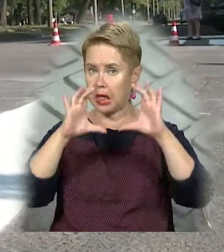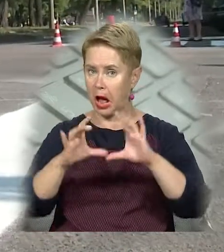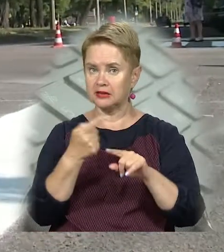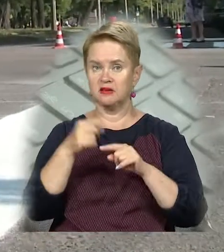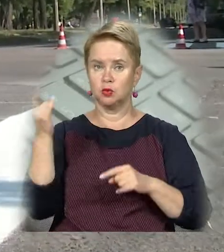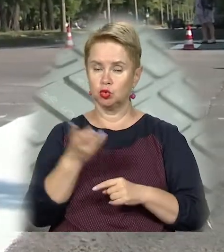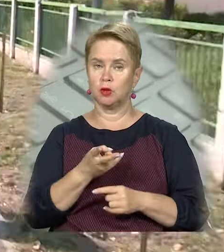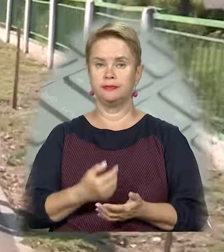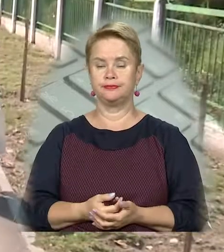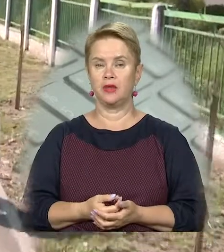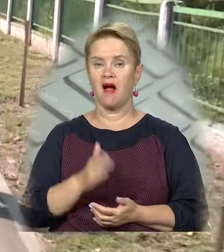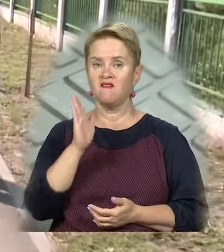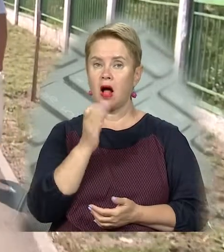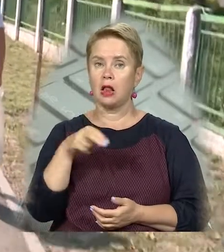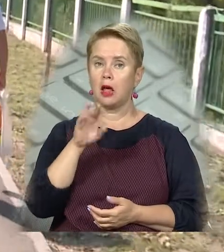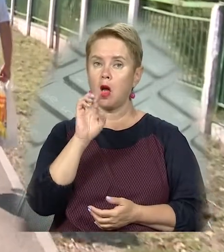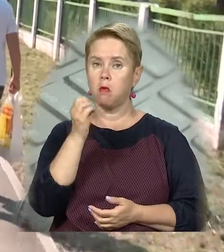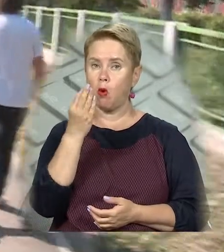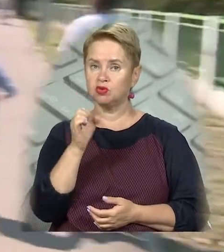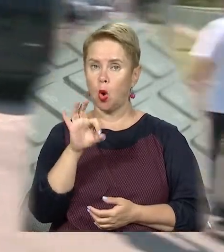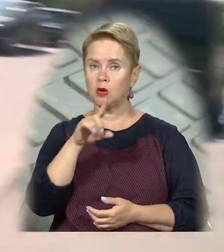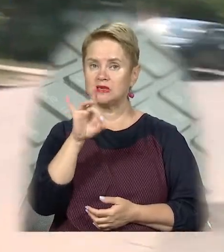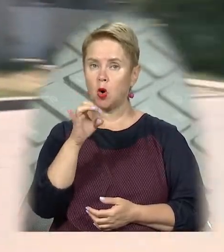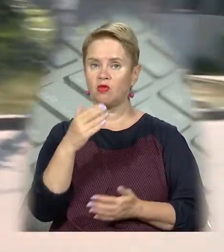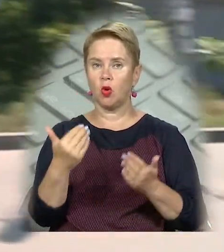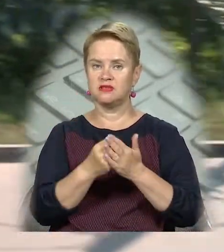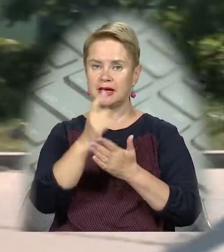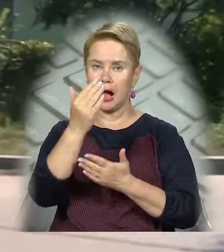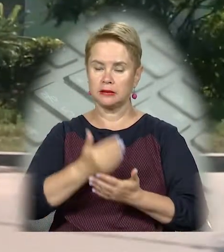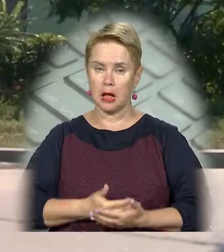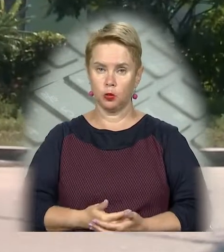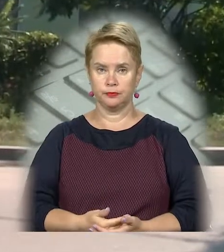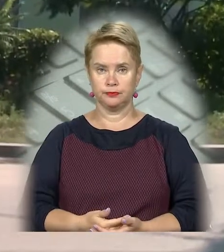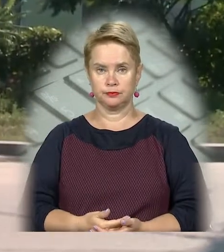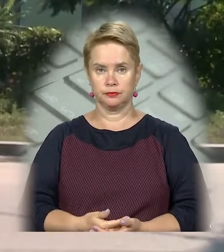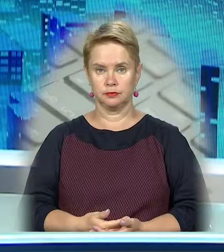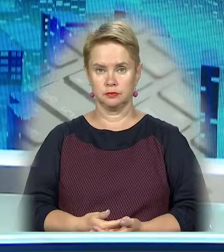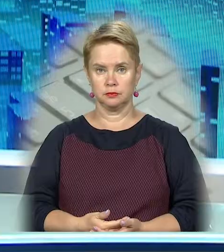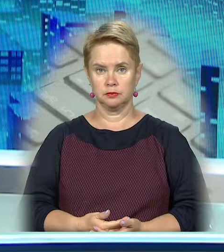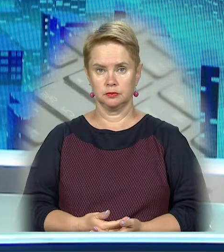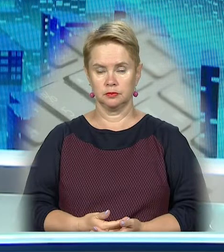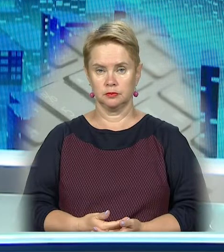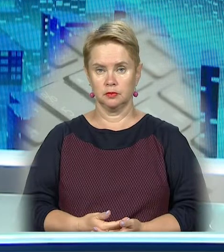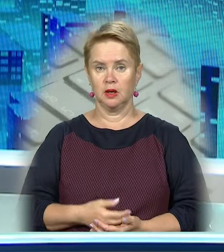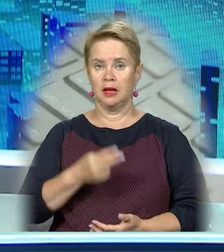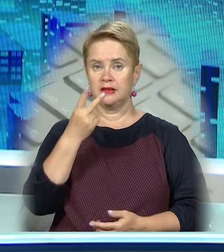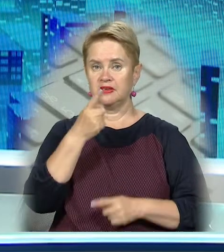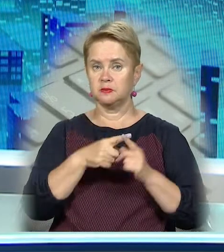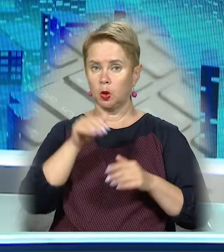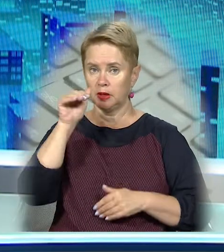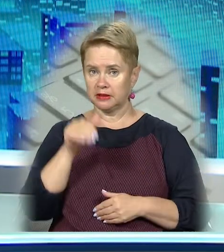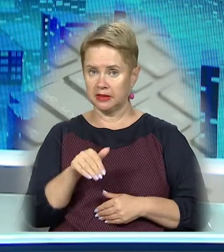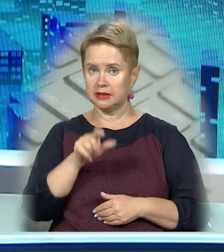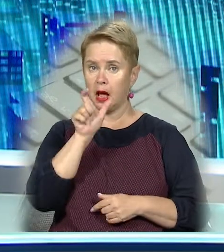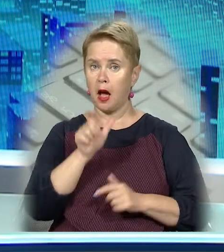якщо в цьому є потреба. Валерія Бовша, Сергій Озеров. Новини 11 каналу. Понад 2,5